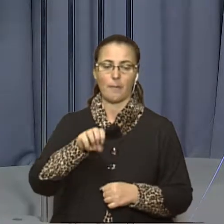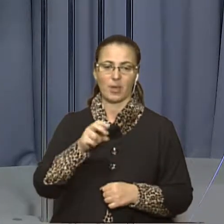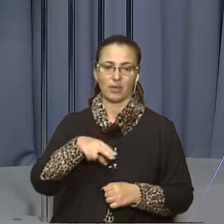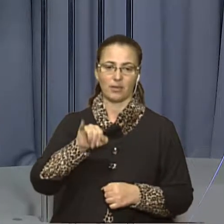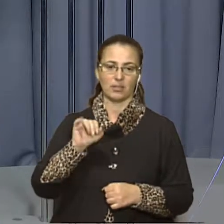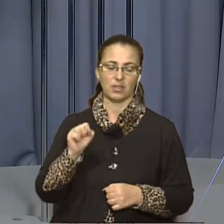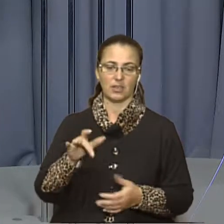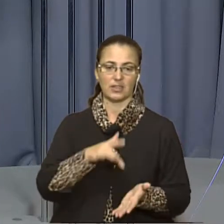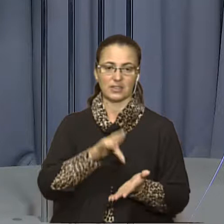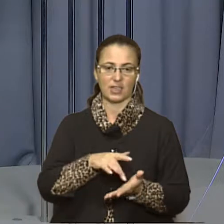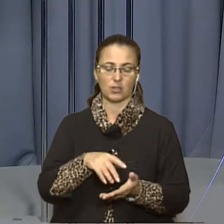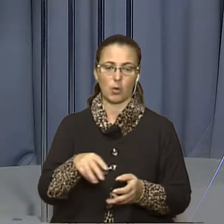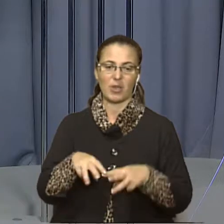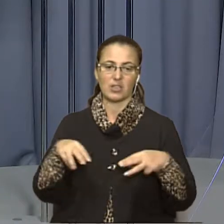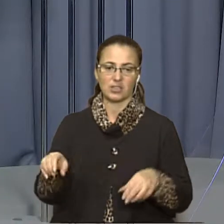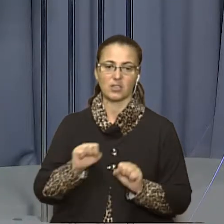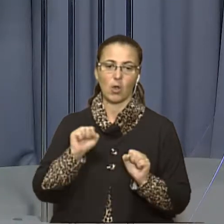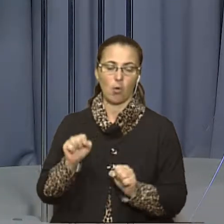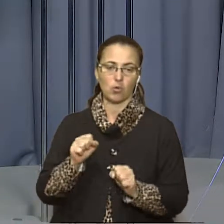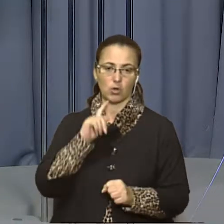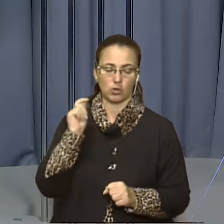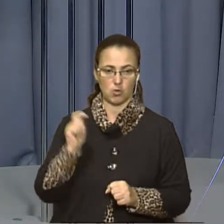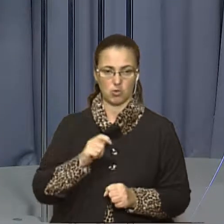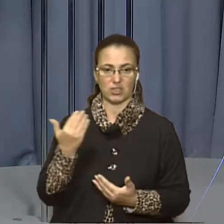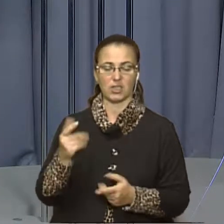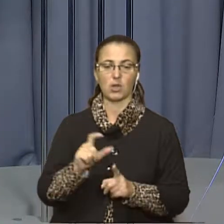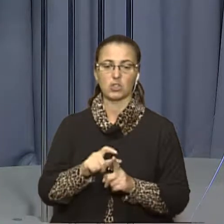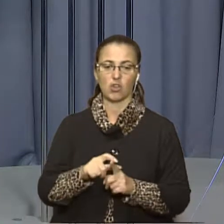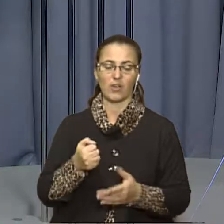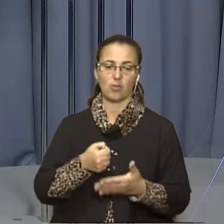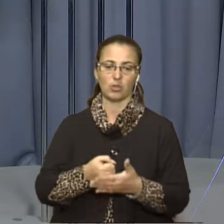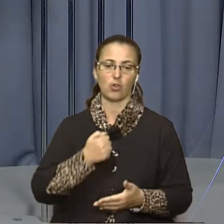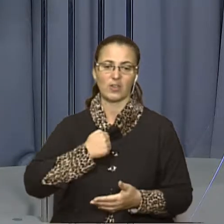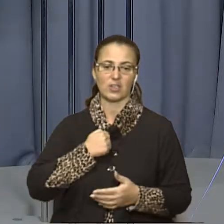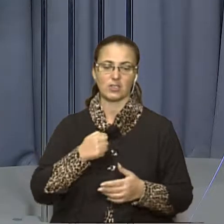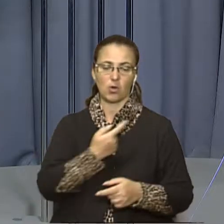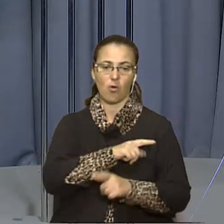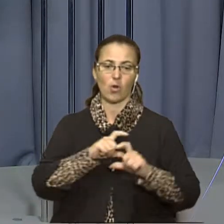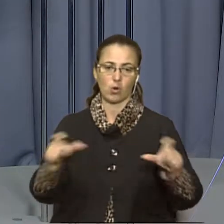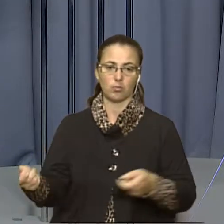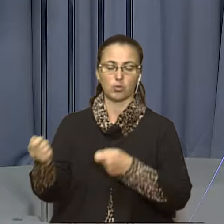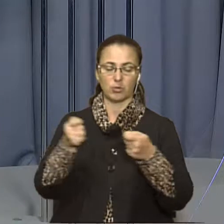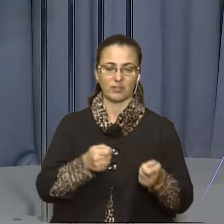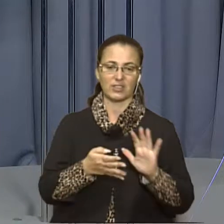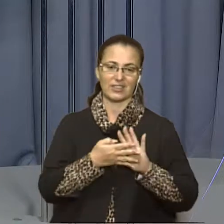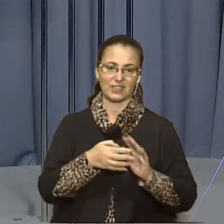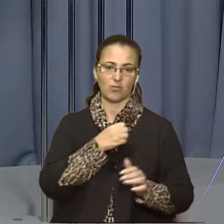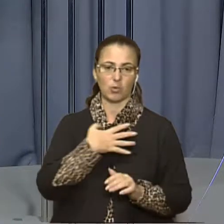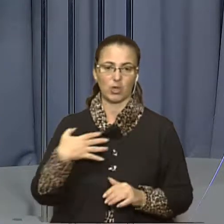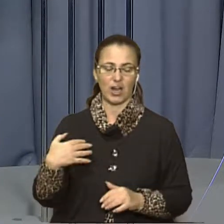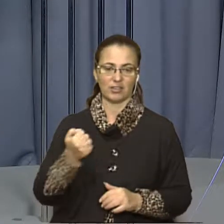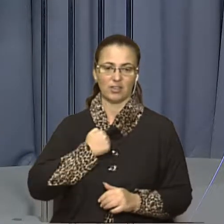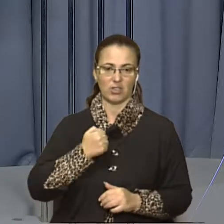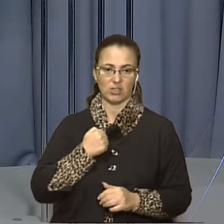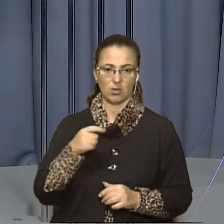Міноборони України Олександр Поронюк. За його словами, до військового госпіталю на лікування привезли 9 поранених бійців. Їм